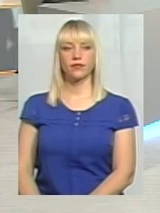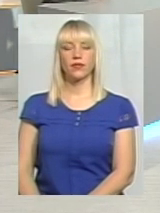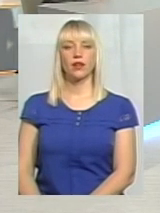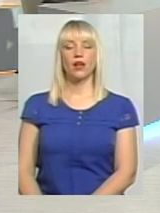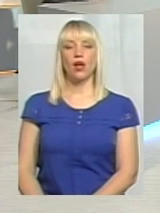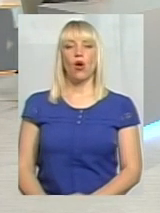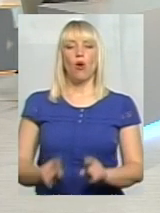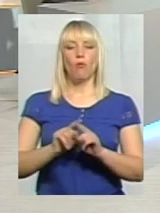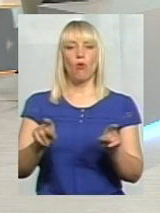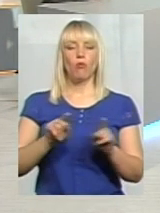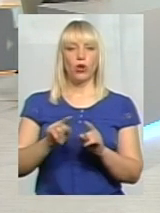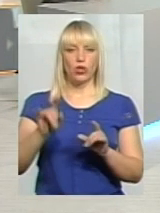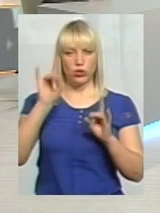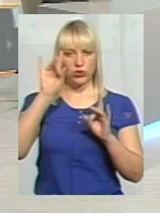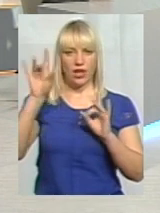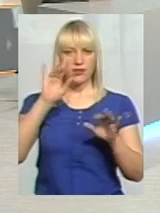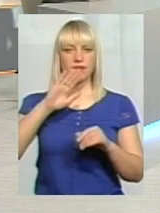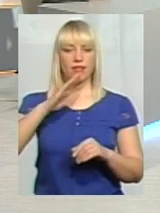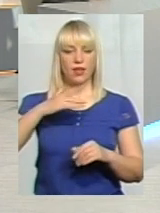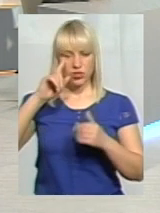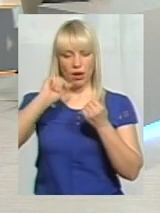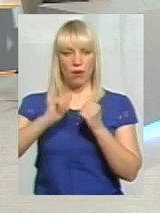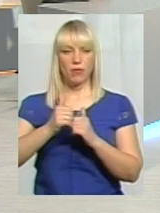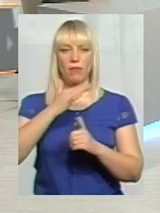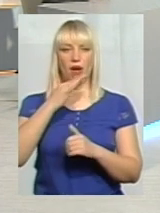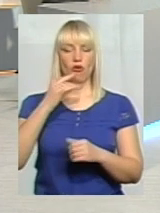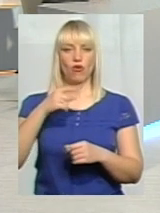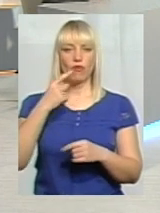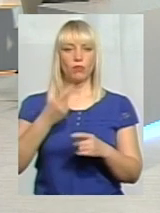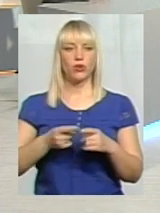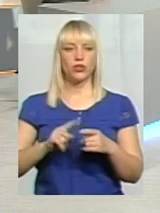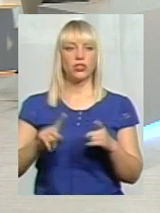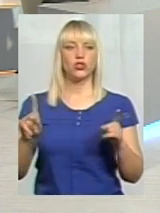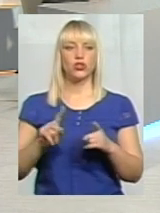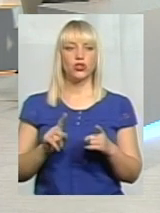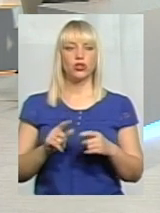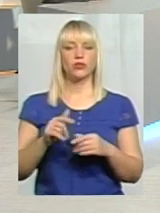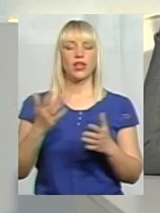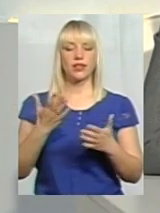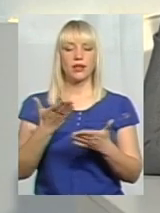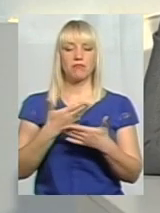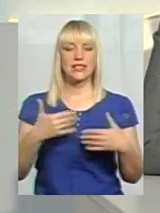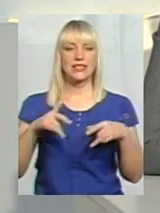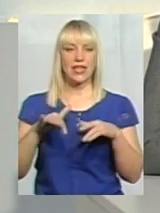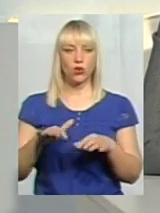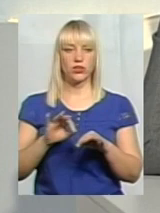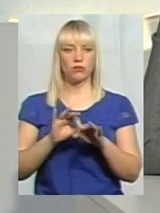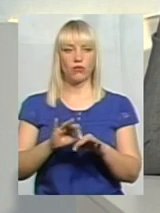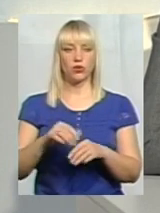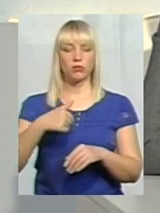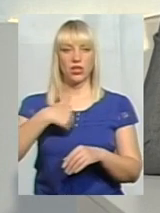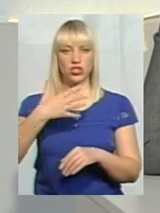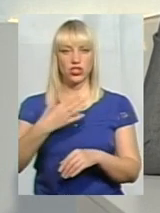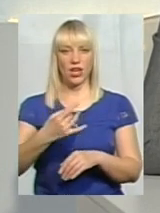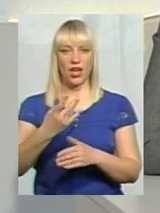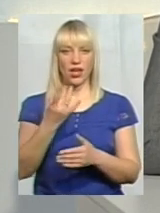Щодо популяризації наших пам'яток, то ми вже сьогодні досить багато говоримо про те, які заходи ми проводимо. Я хочу